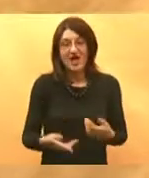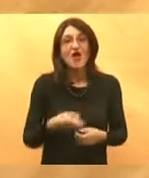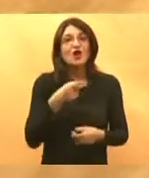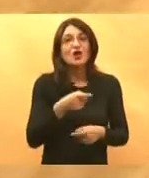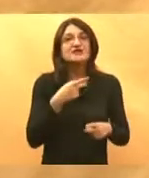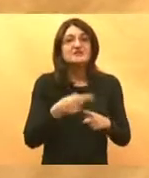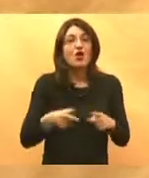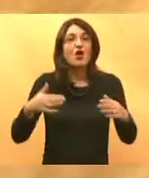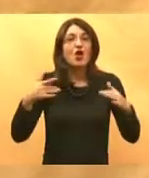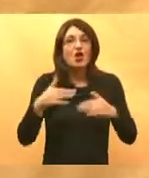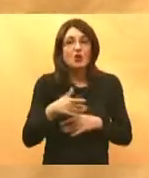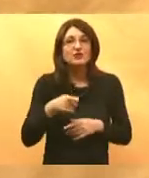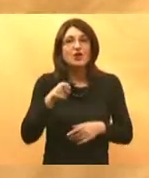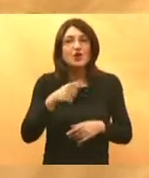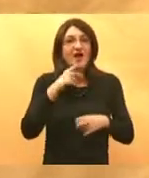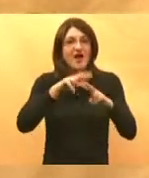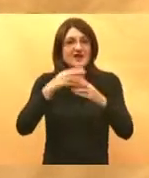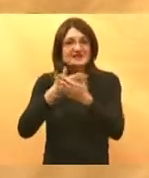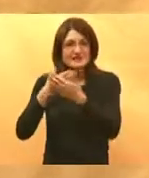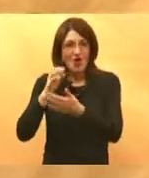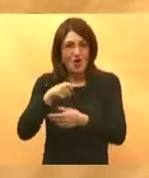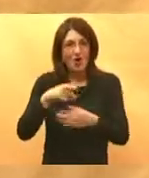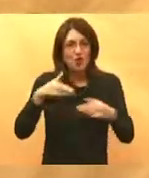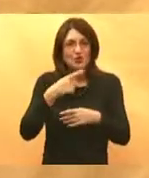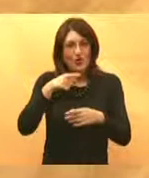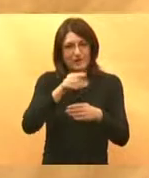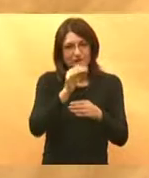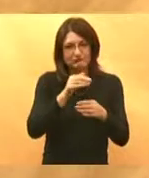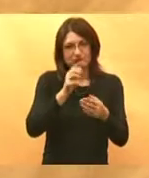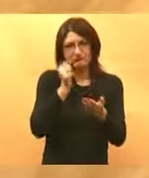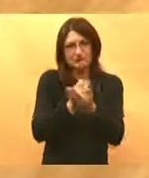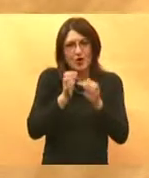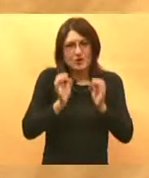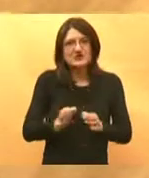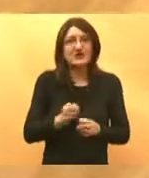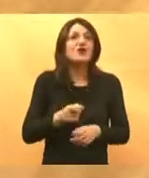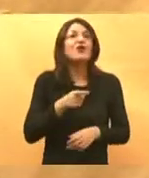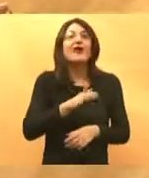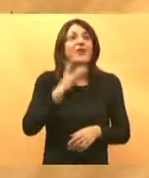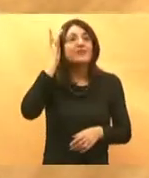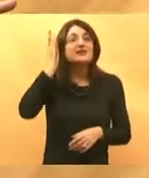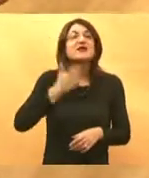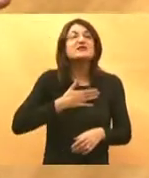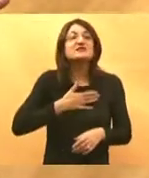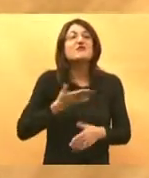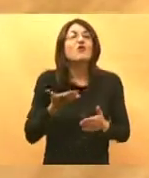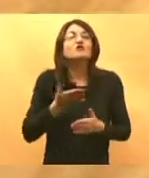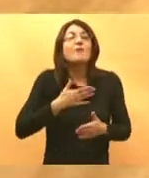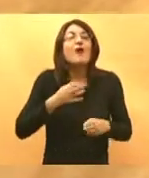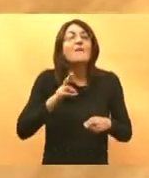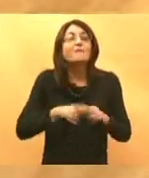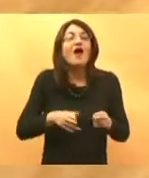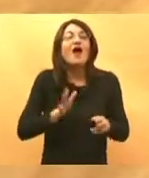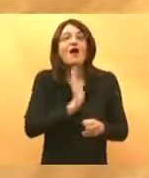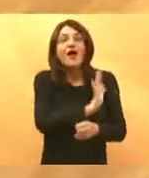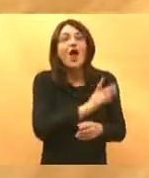naši pacijenti i osiguranici HZO jednostavno nisu upoznati s time kako sustav funkcionira koje su ovlasti i mogućnosti obiteljskog lješnika i